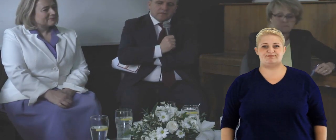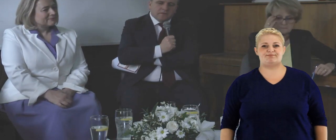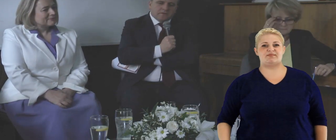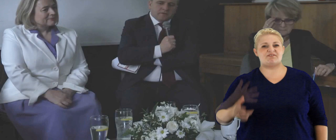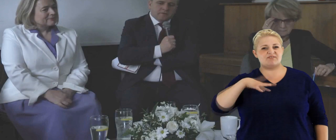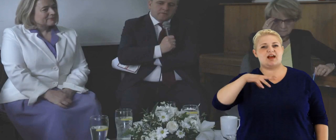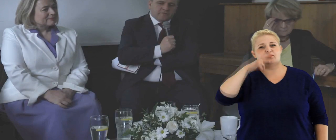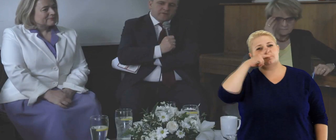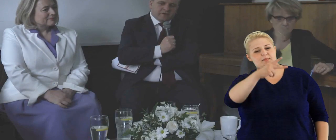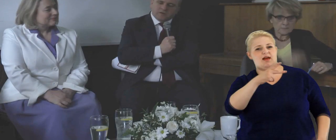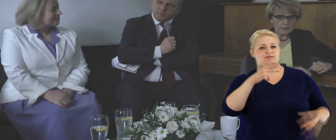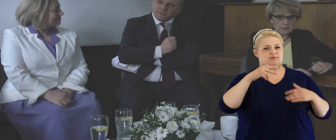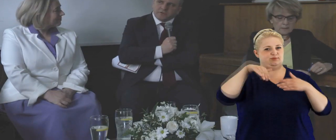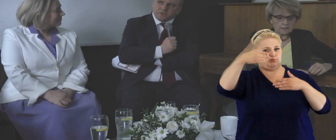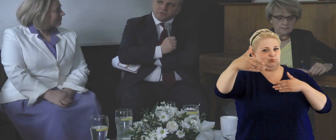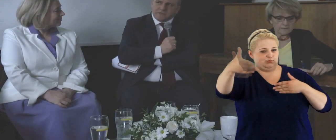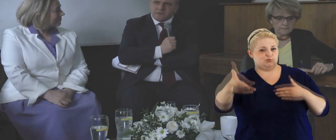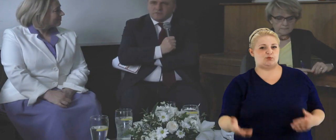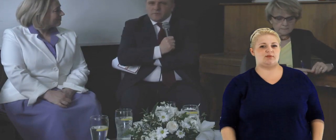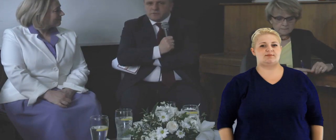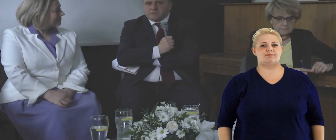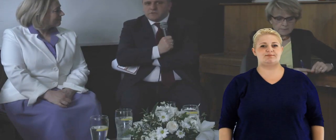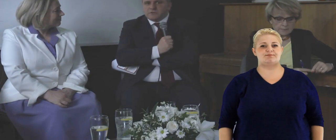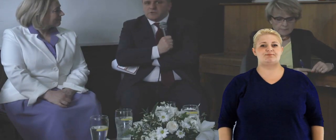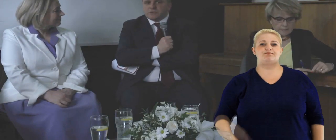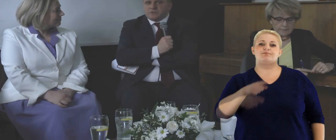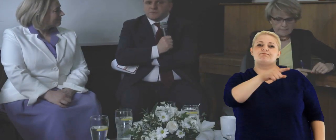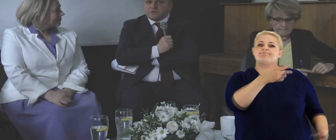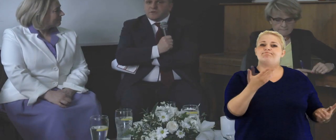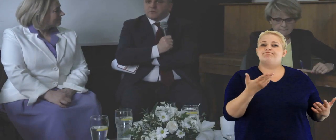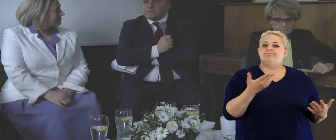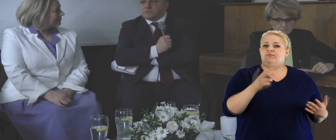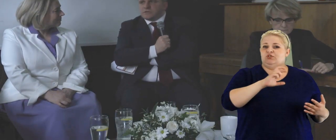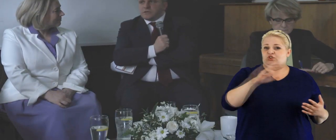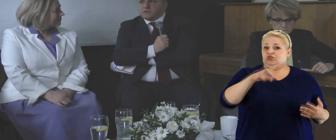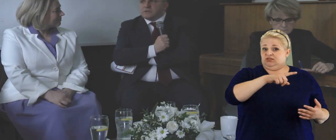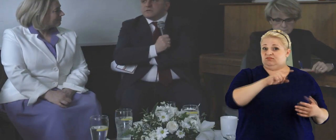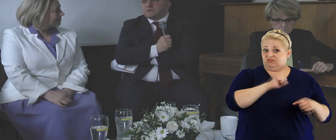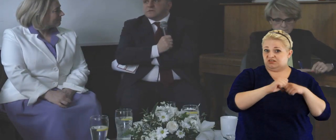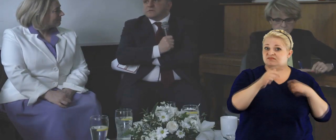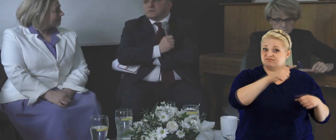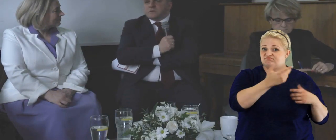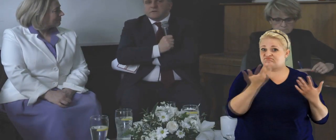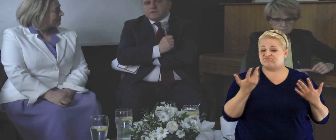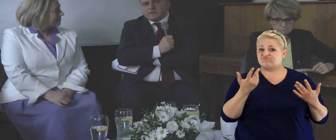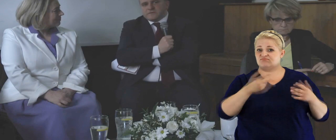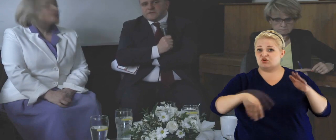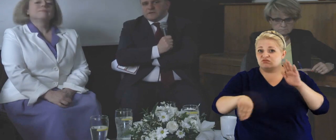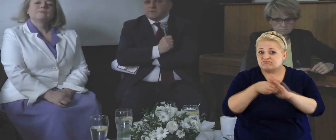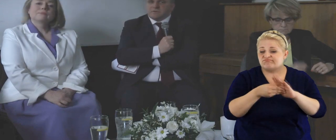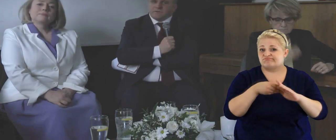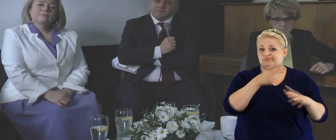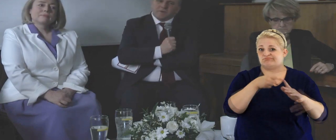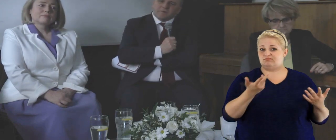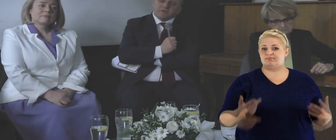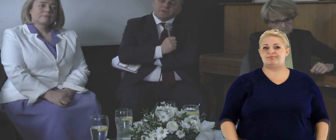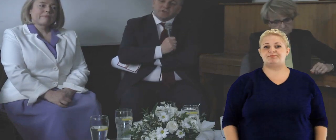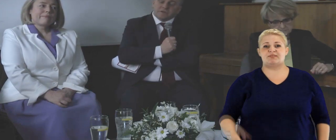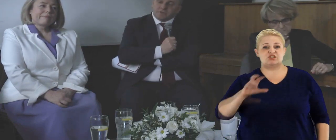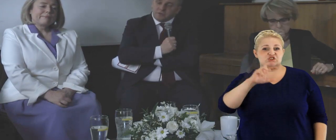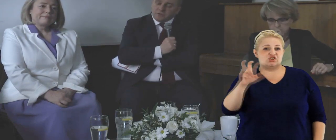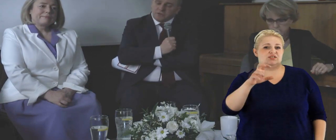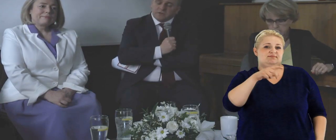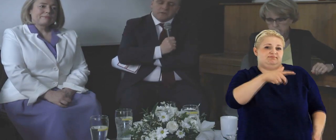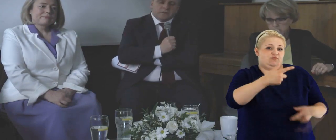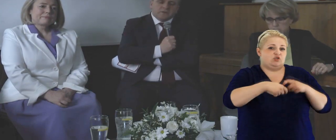Czyli warto na to popatrzeć od drugiej strony, po prostu od strony czy to sprzyja korupcji czy nie i te rozwiązania, które są teraz w parlamencie,